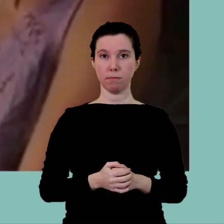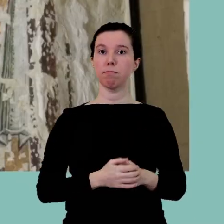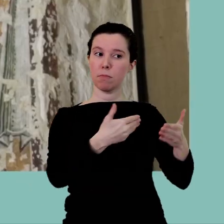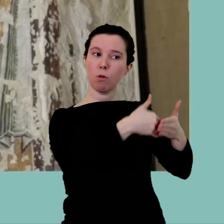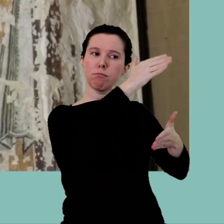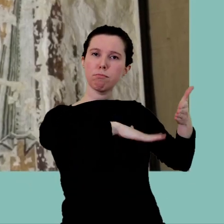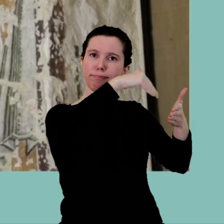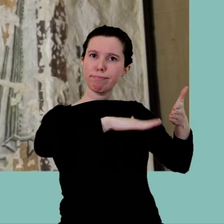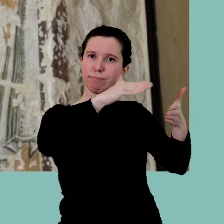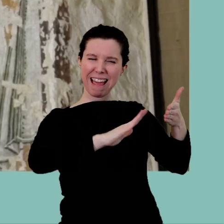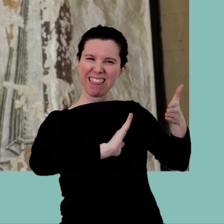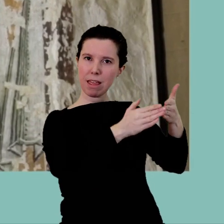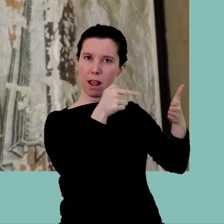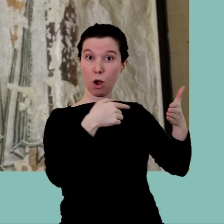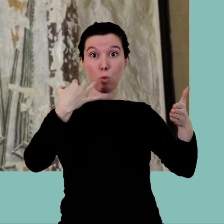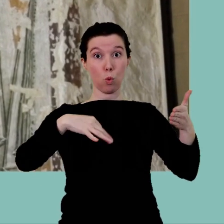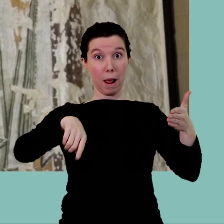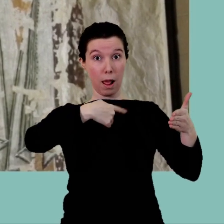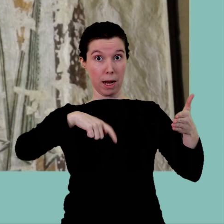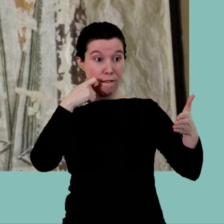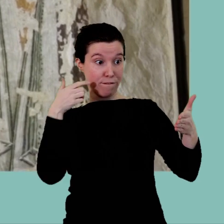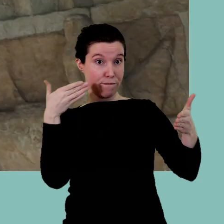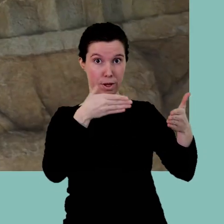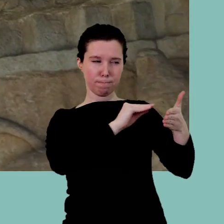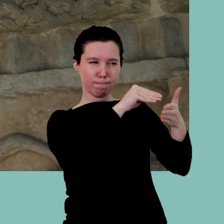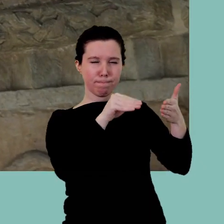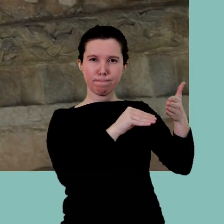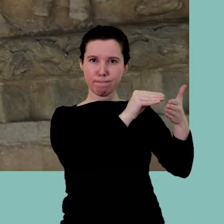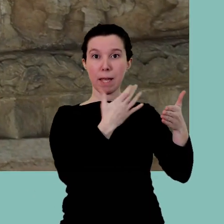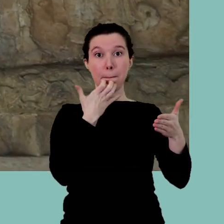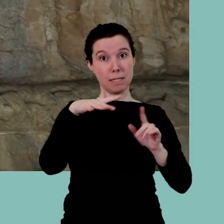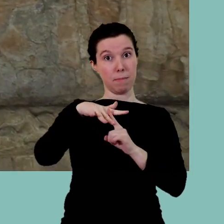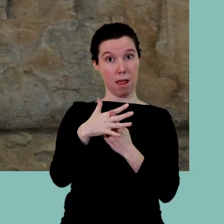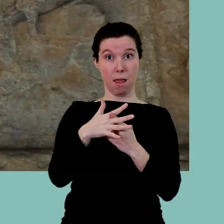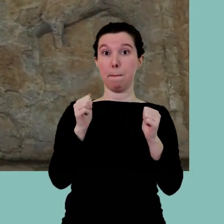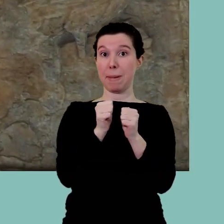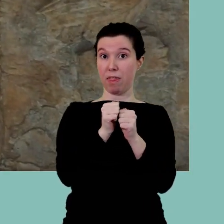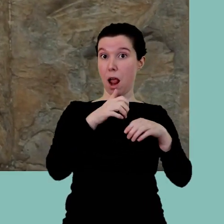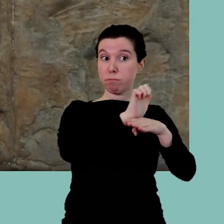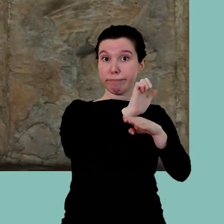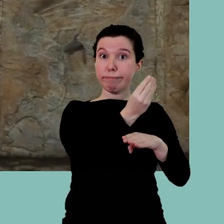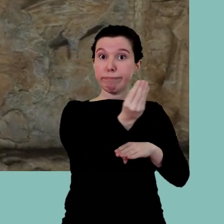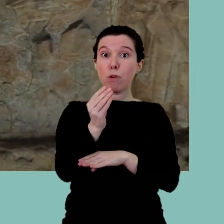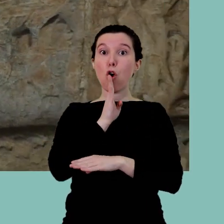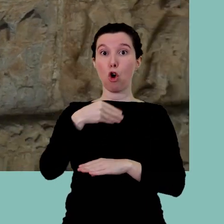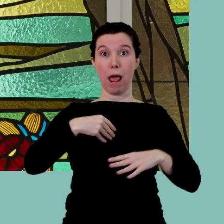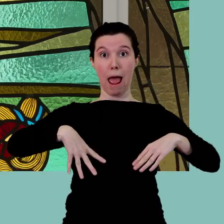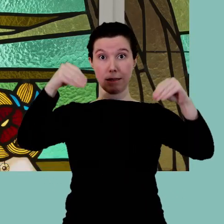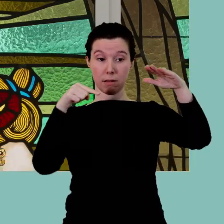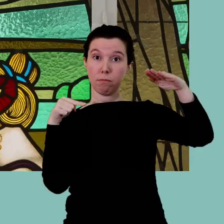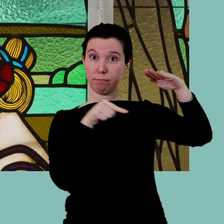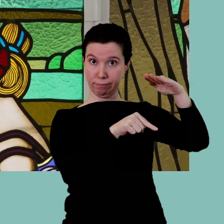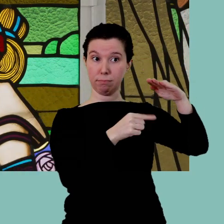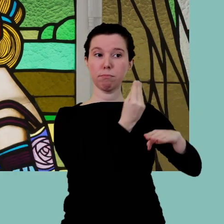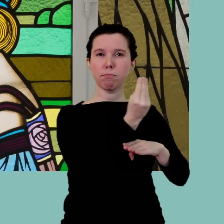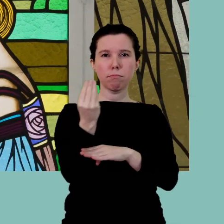Pintura mural, feta sobre les parets i que normalment es restauren in situ, igual que en el cas de les escultures de pedra situades a esglésies i